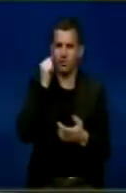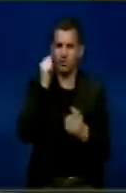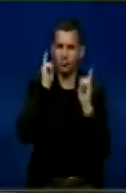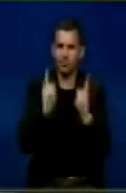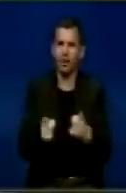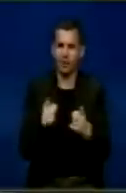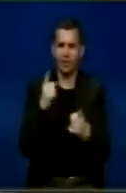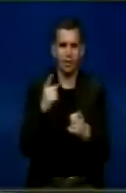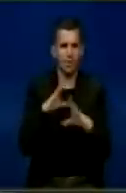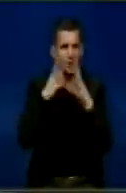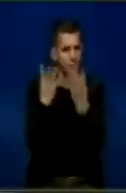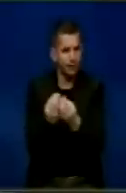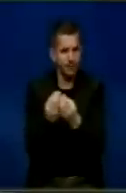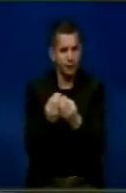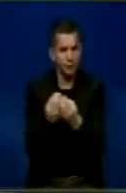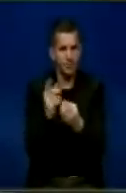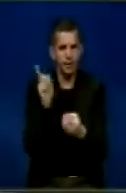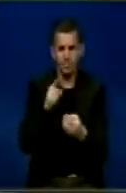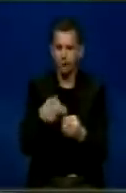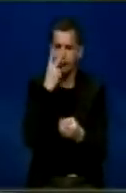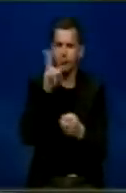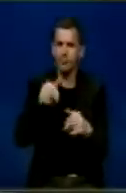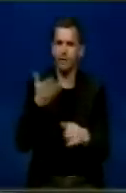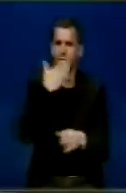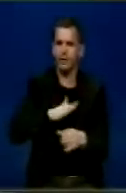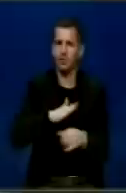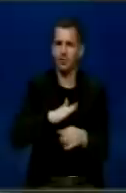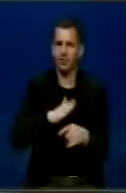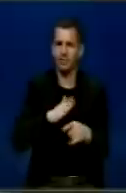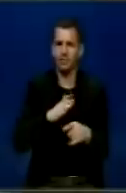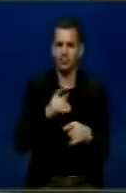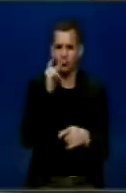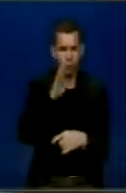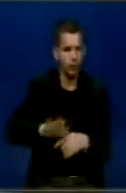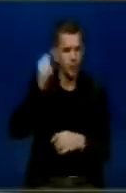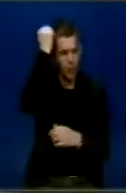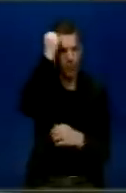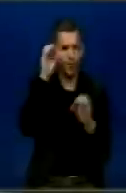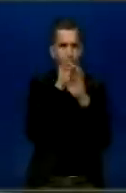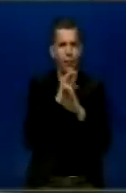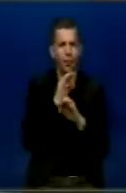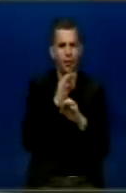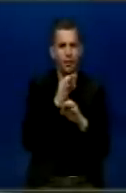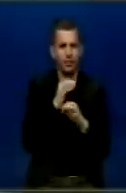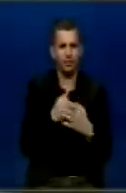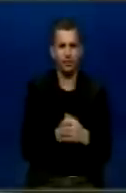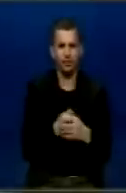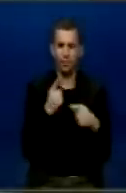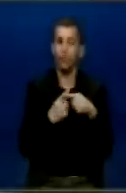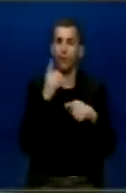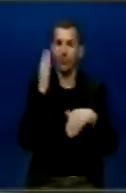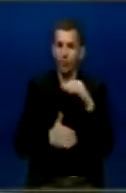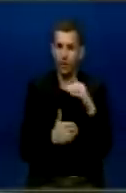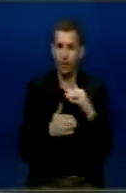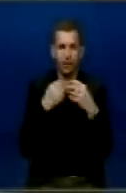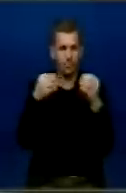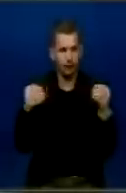e Kosovës, e cilja matje edhe mund të këtë përfitimi nga kërë aderim, po asëse si populli Kosovës nuk do të këtë përfitimi. Dhe që është jë e fundi që duha të